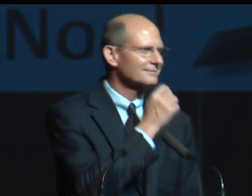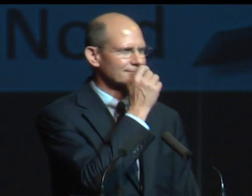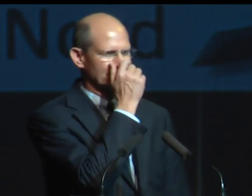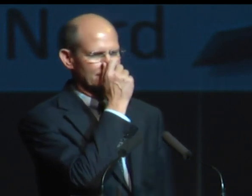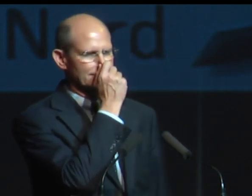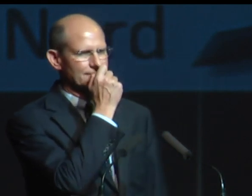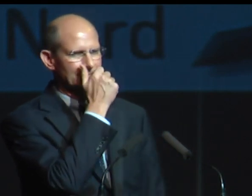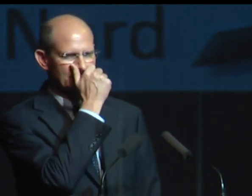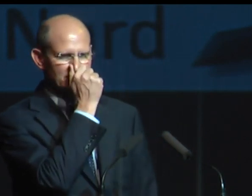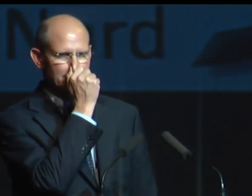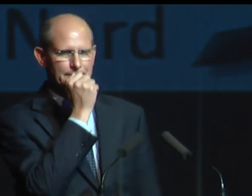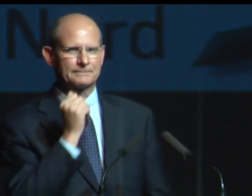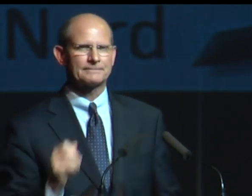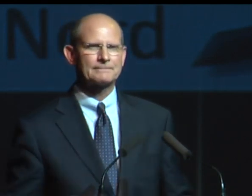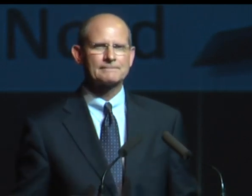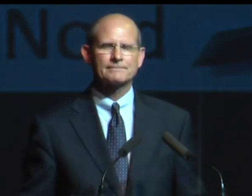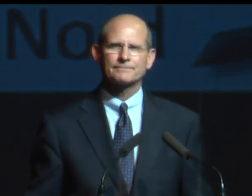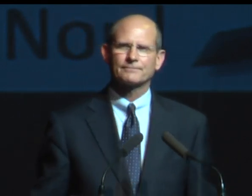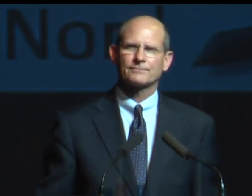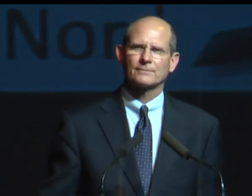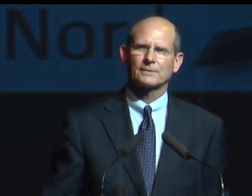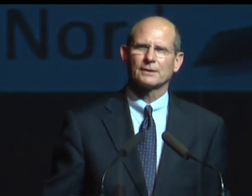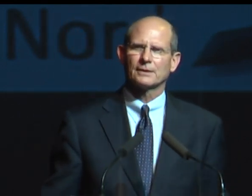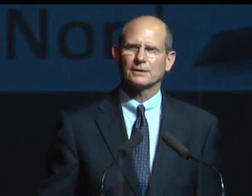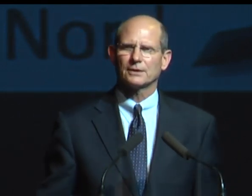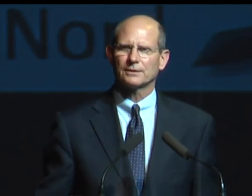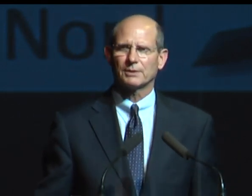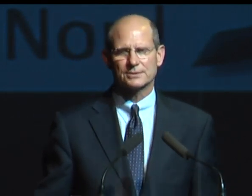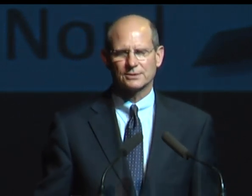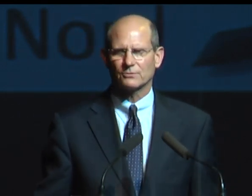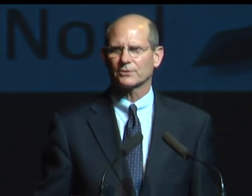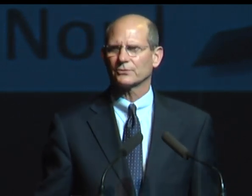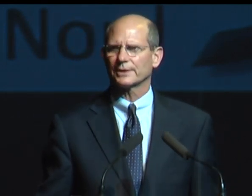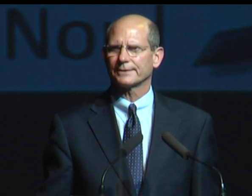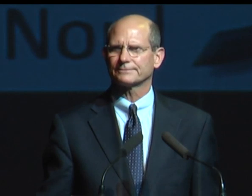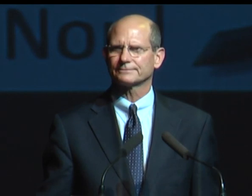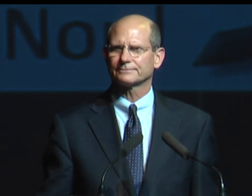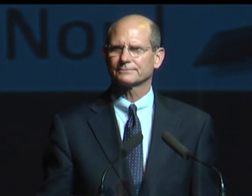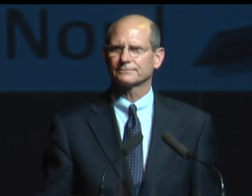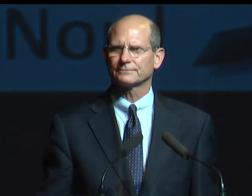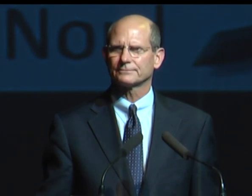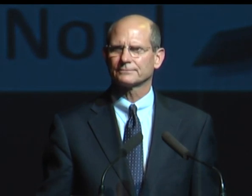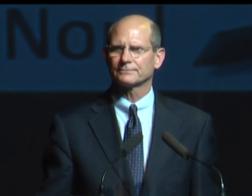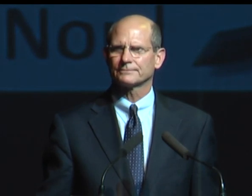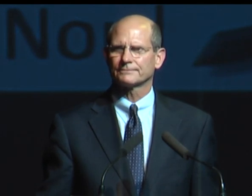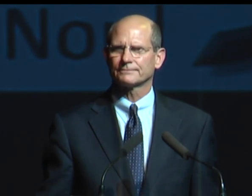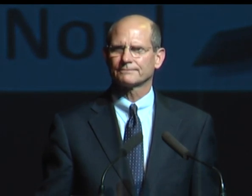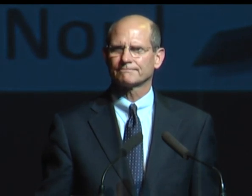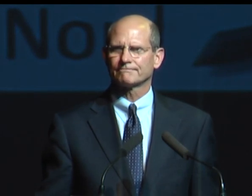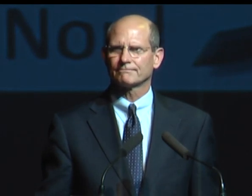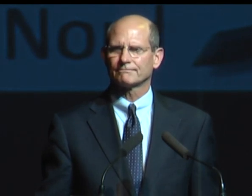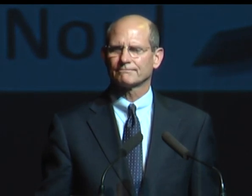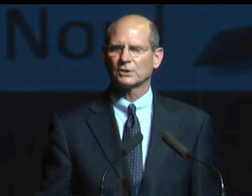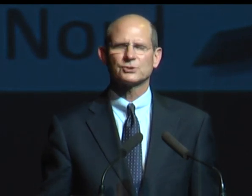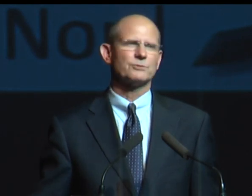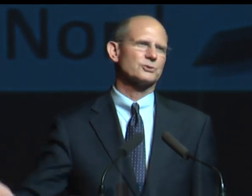Il y a comme un petit appel pour aller un peu plus vers l'Australie. Et Dieu a transformé cela